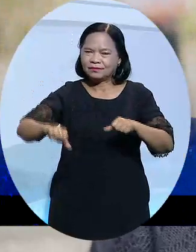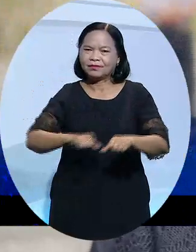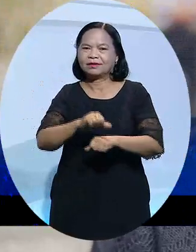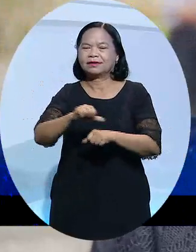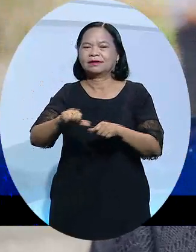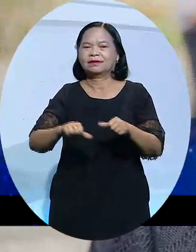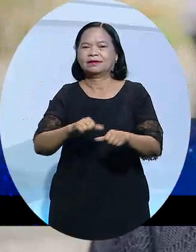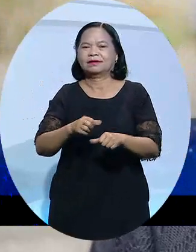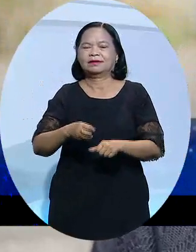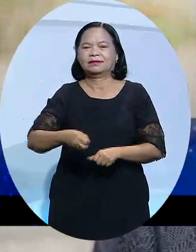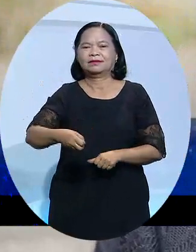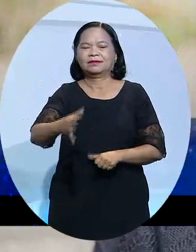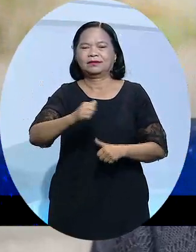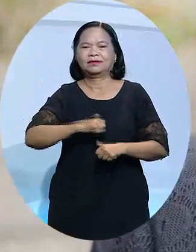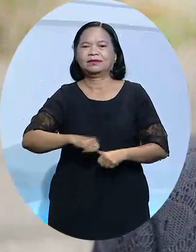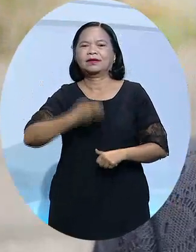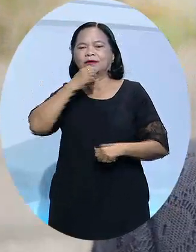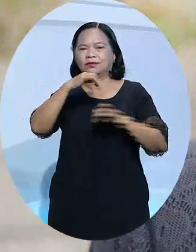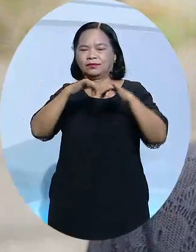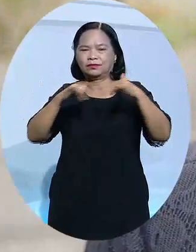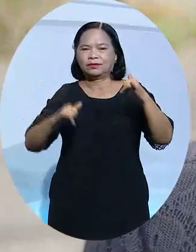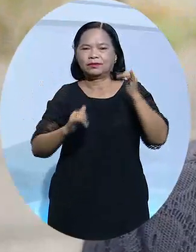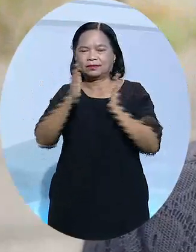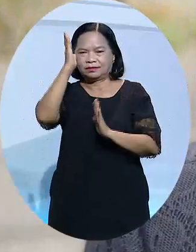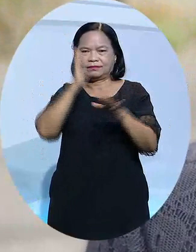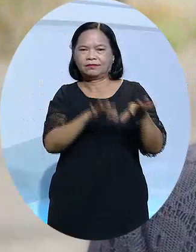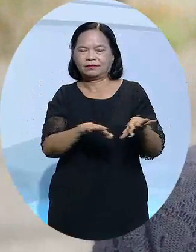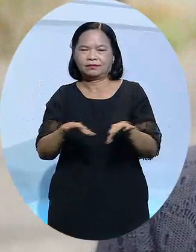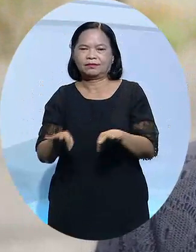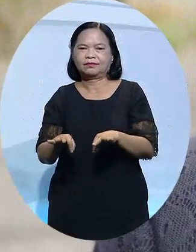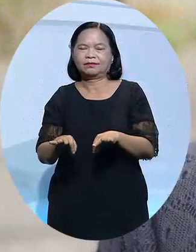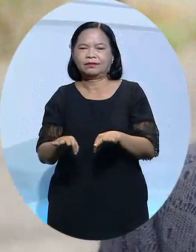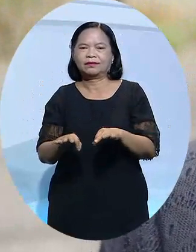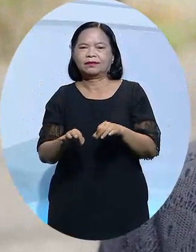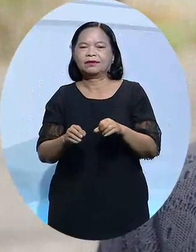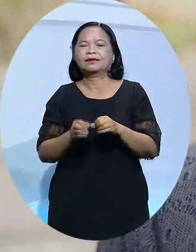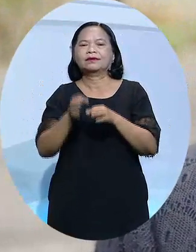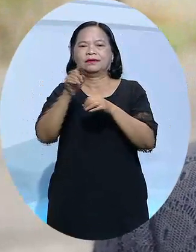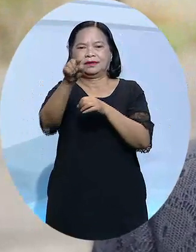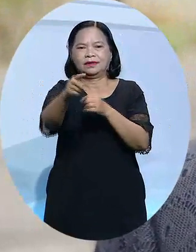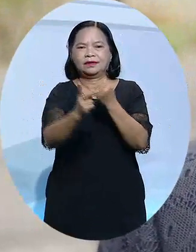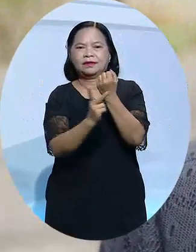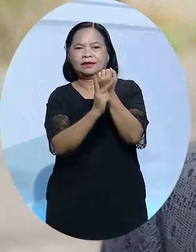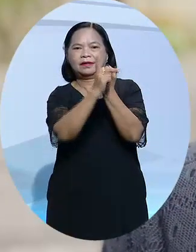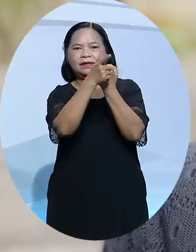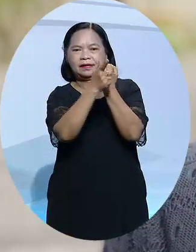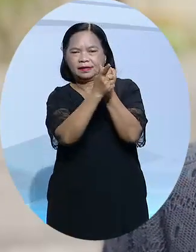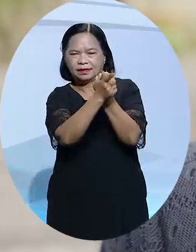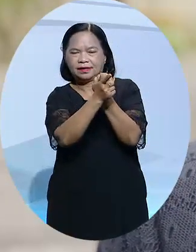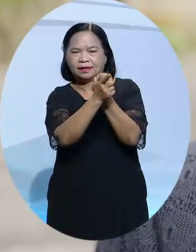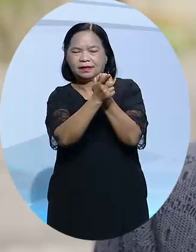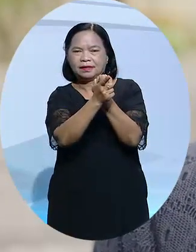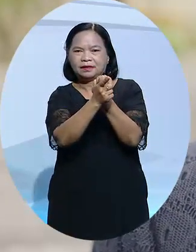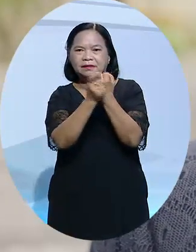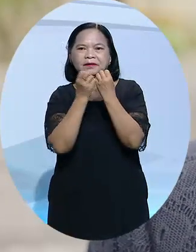hoạt động của Hội Thầy Thuốc Trẻ TP.HCM tại tỉnh Hà Giang để tri ân các anh